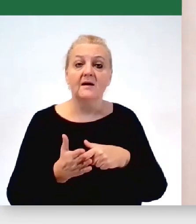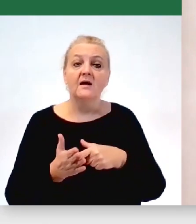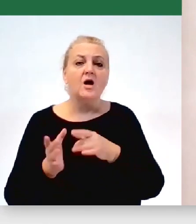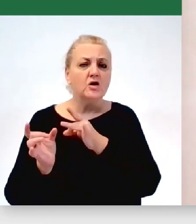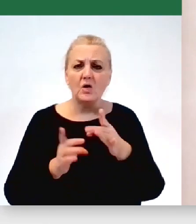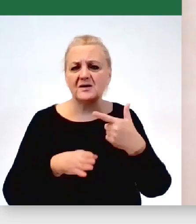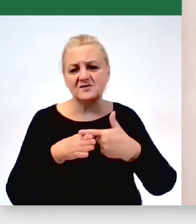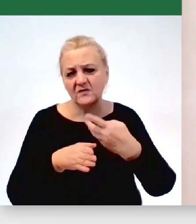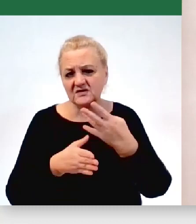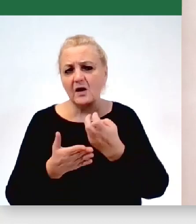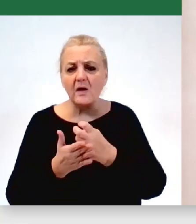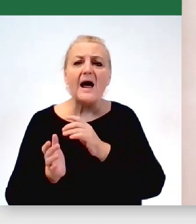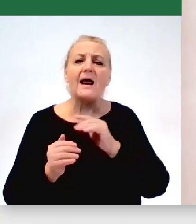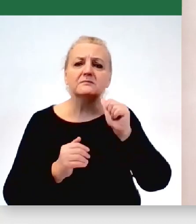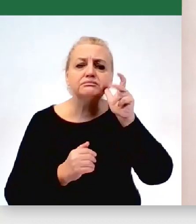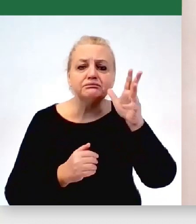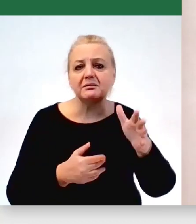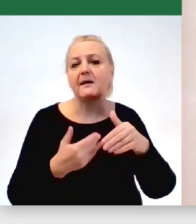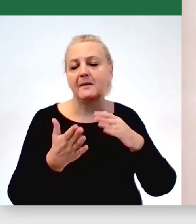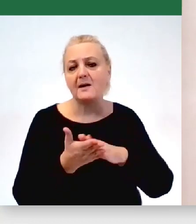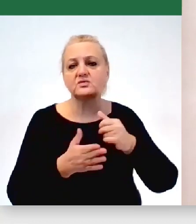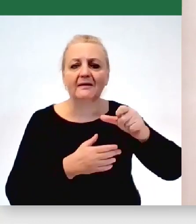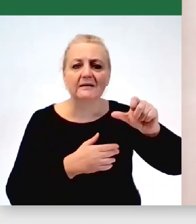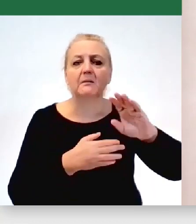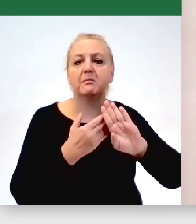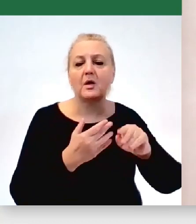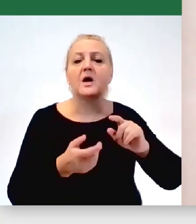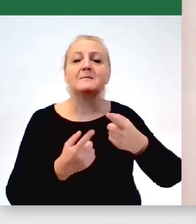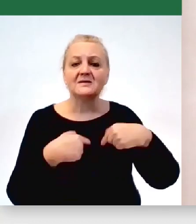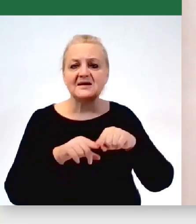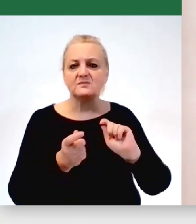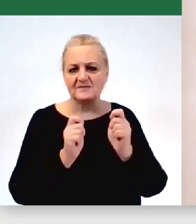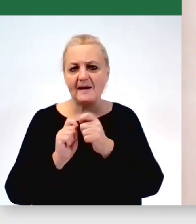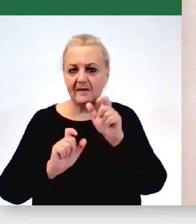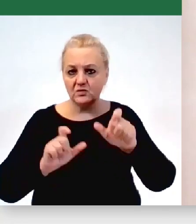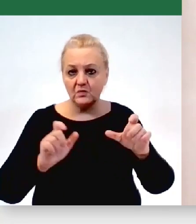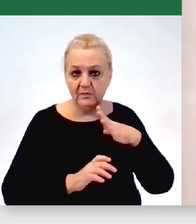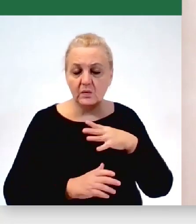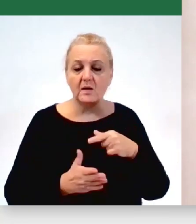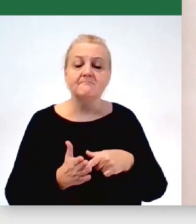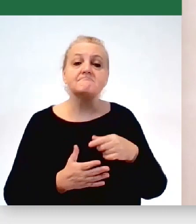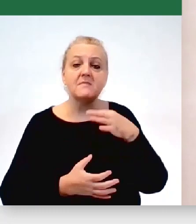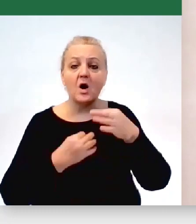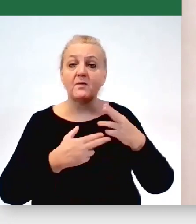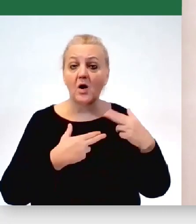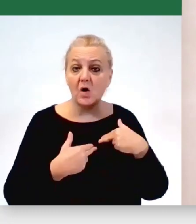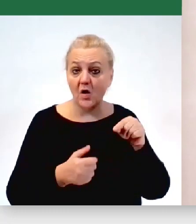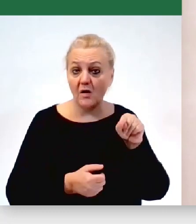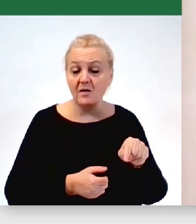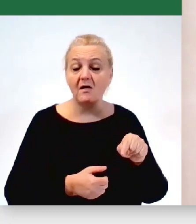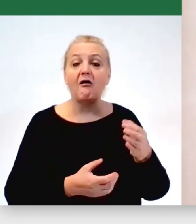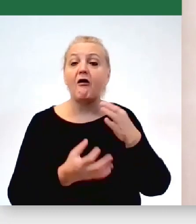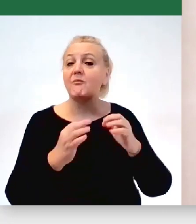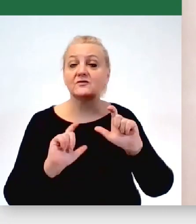tylko w kolejnych dniach czy czasami nawet tygodniach, bo ta ekipa się zmieniała, opowiadając o komitecie, opowiadają o